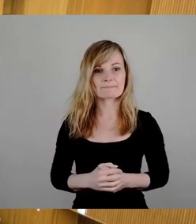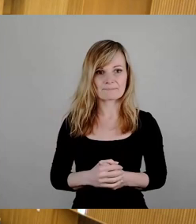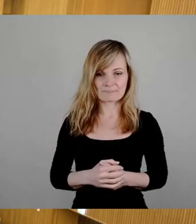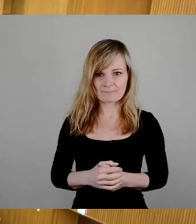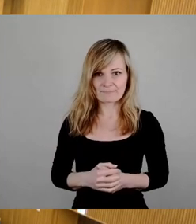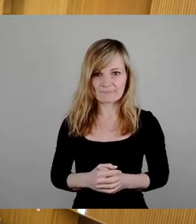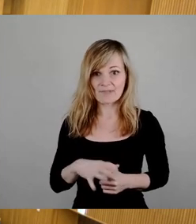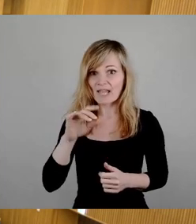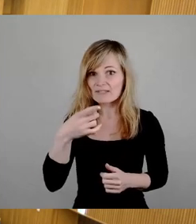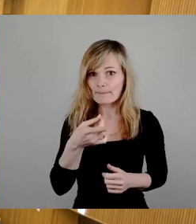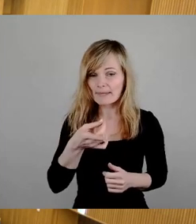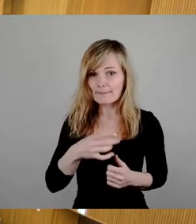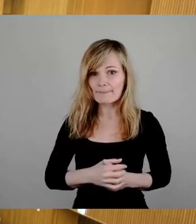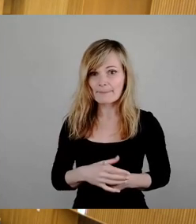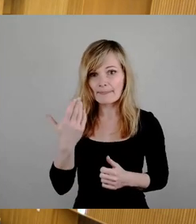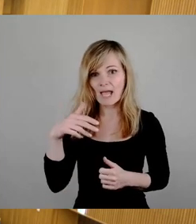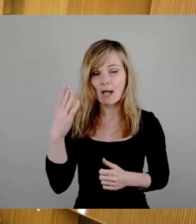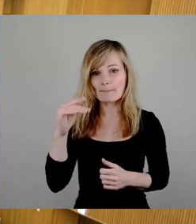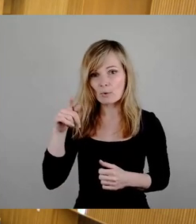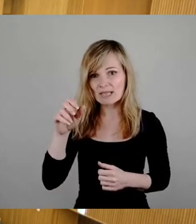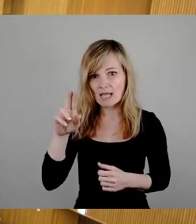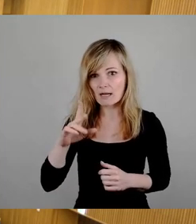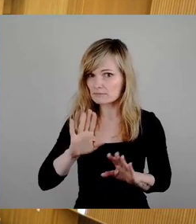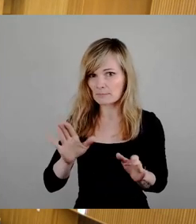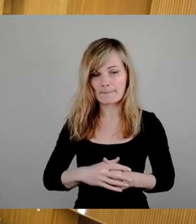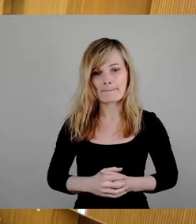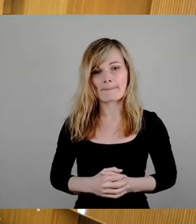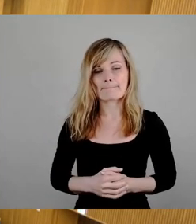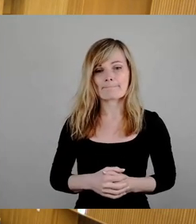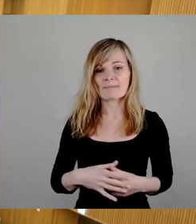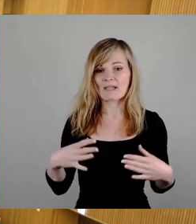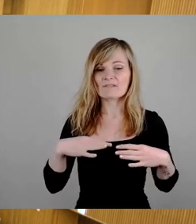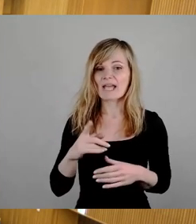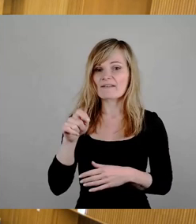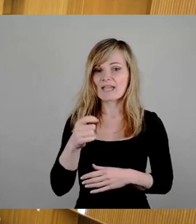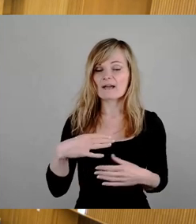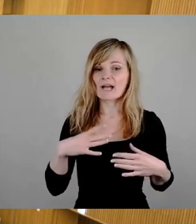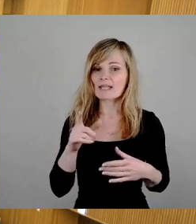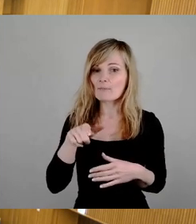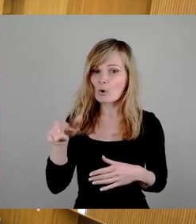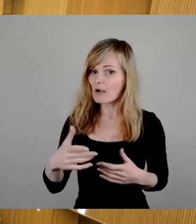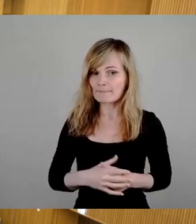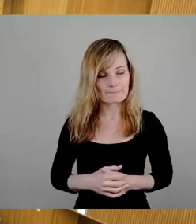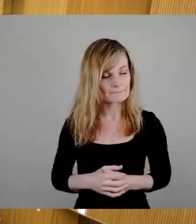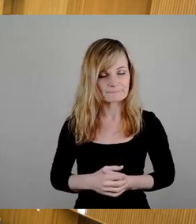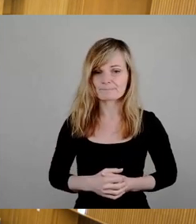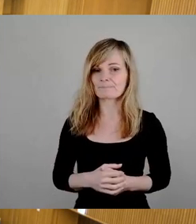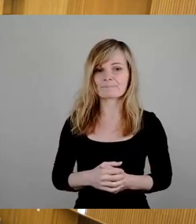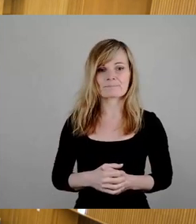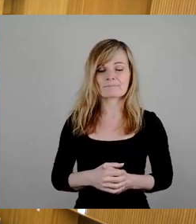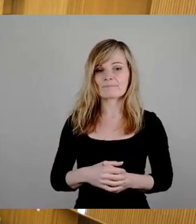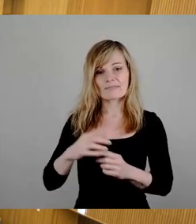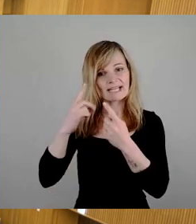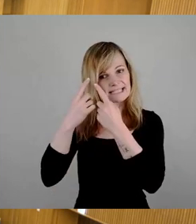FDP, Herr Blödner, verzichtet. Freie Wähler, freie Bürger. Nein. Dissidenten,